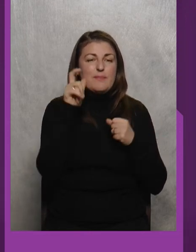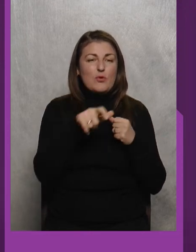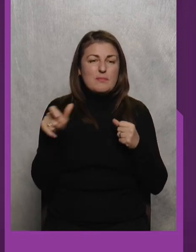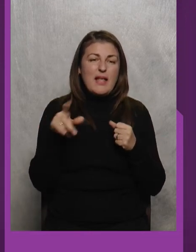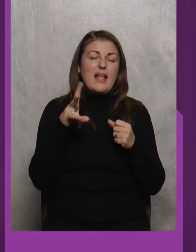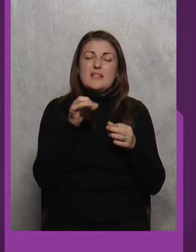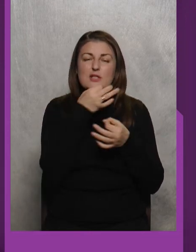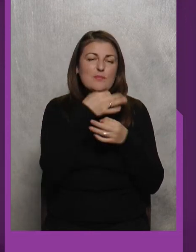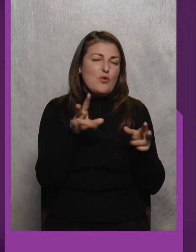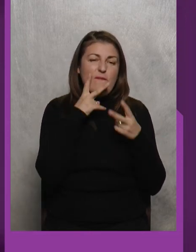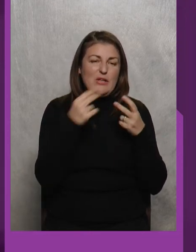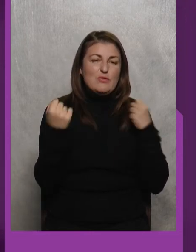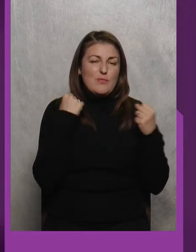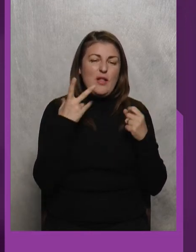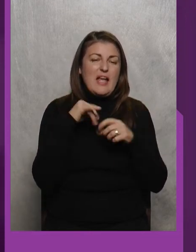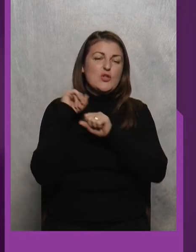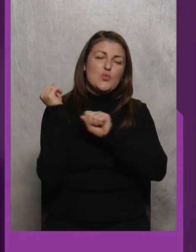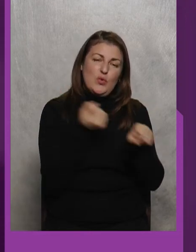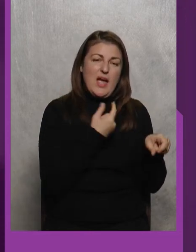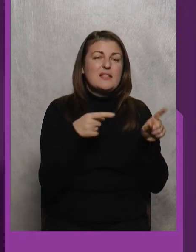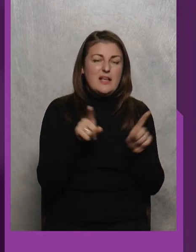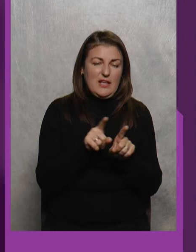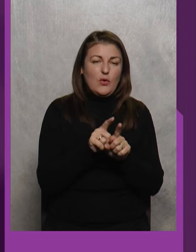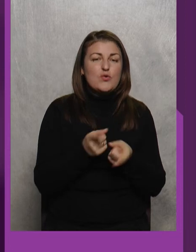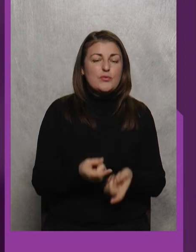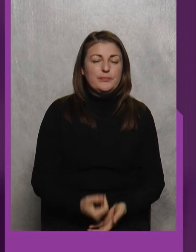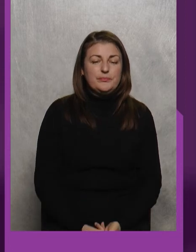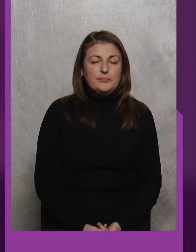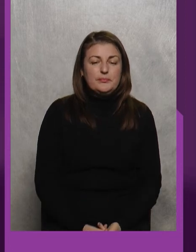з будь-якого битого спорта, на дзюдоїстах також Так,